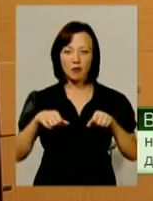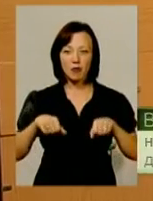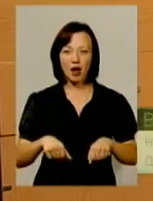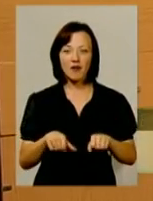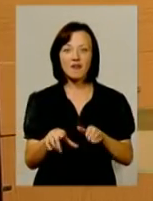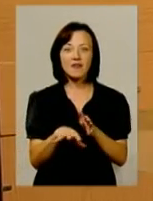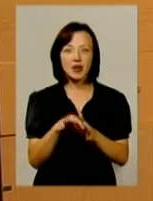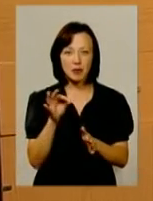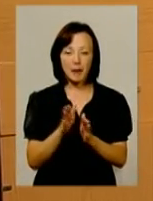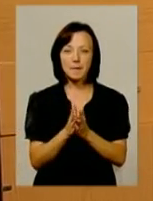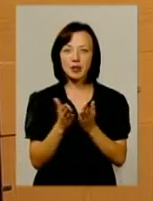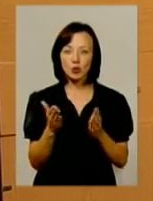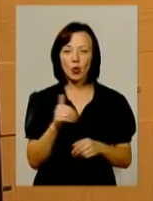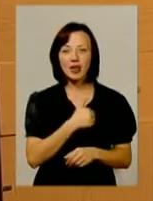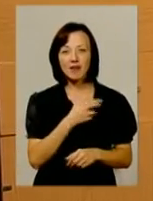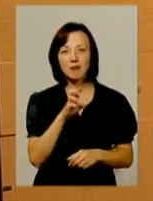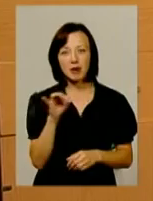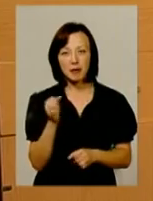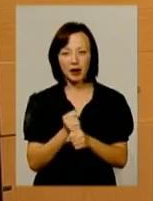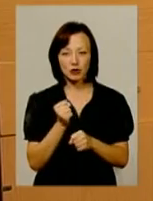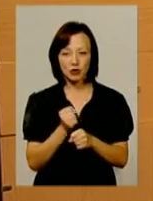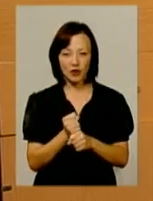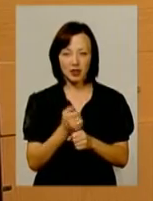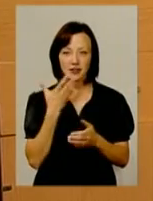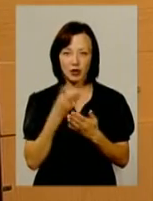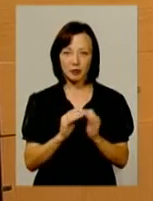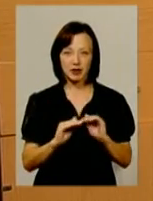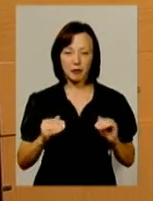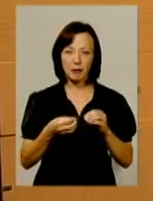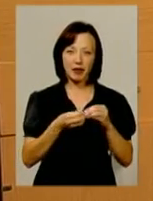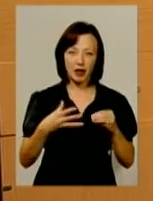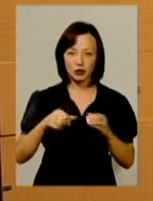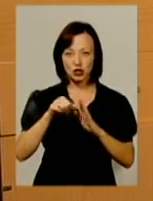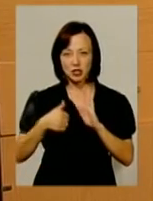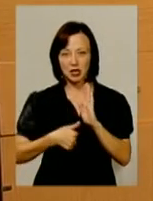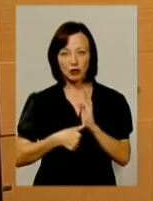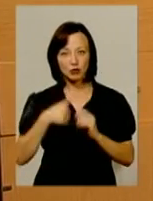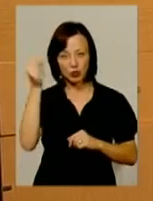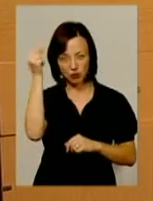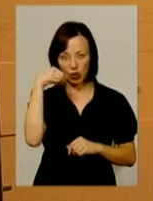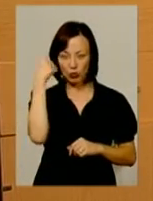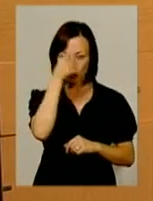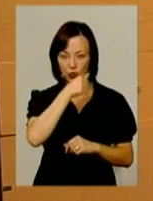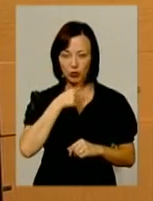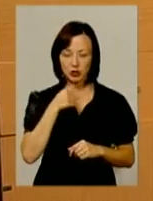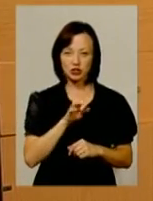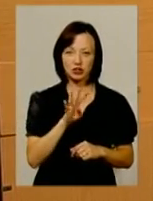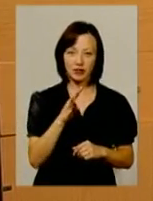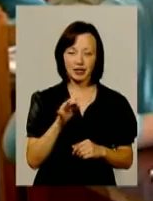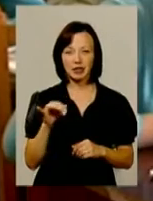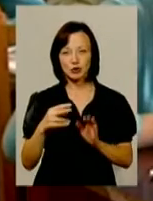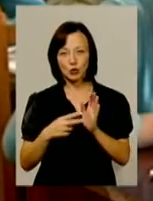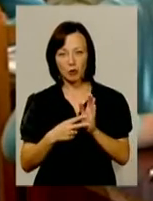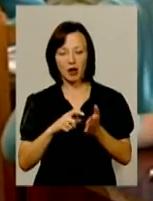той підручник, за який він хотів би опрацювати зі своїми учнями у 2015-2016 навчальному року, саме у четвертий і сьомих